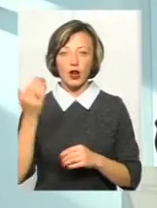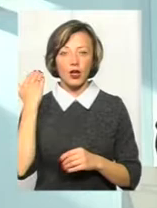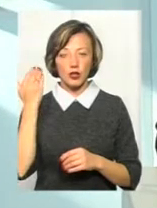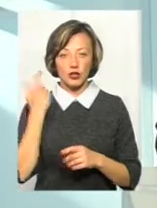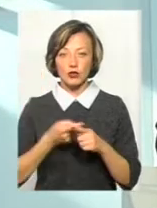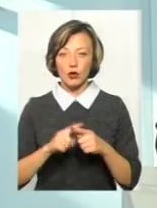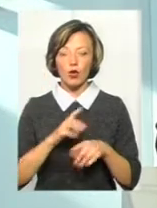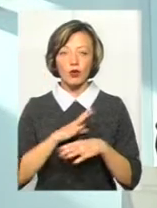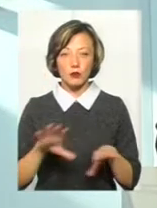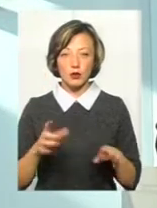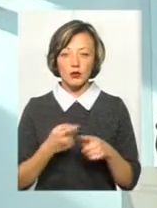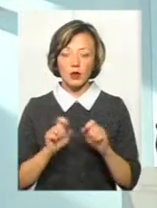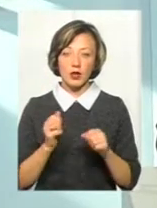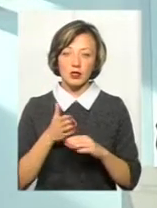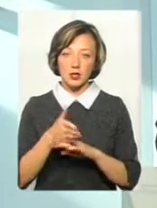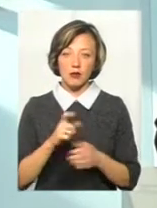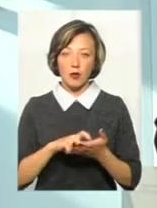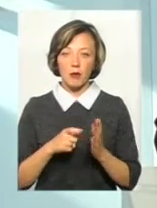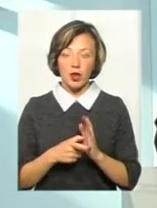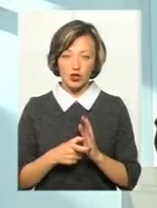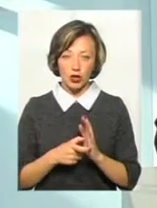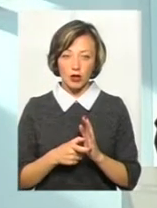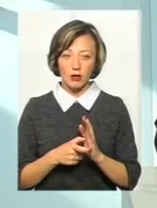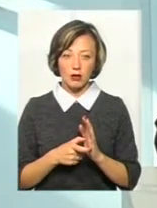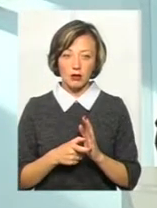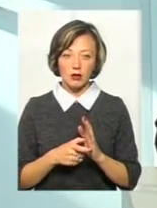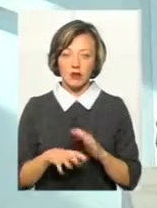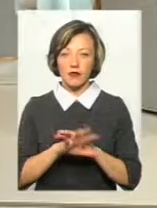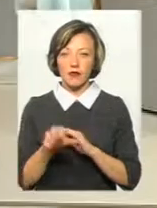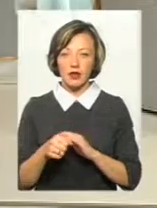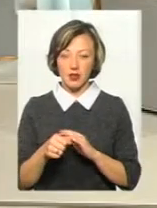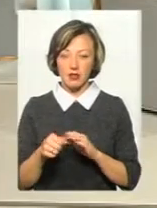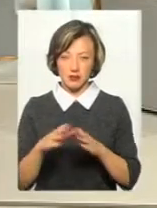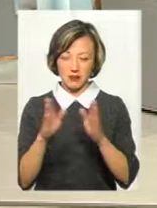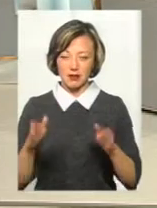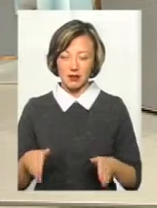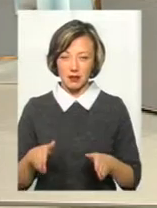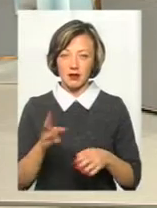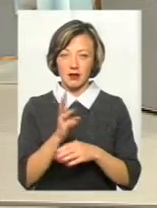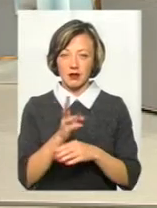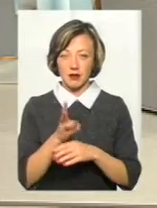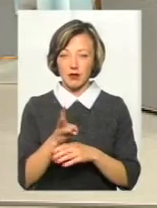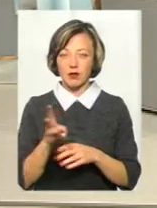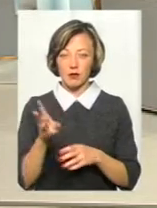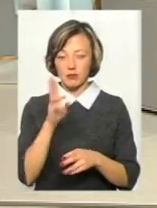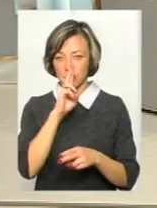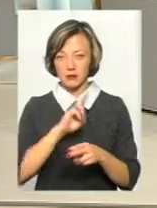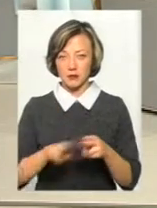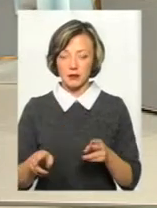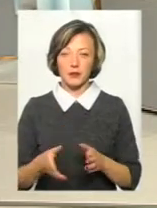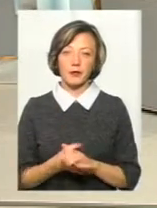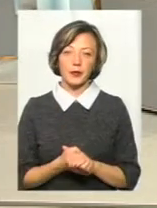цього не було, то могли зайти в помешкання, використати сервер і все. І тоді все це відеоспостереження було на смарку.